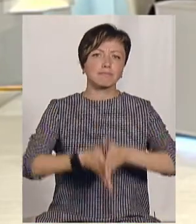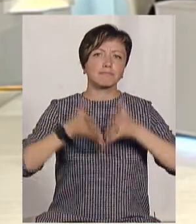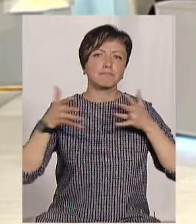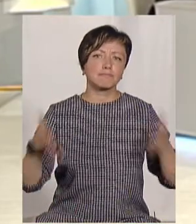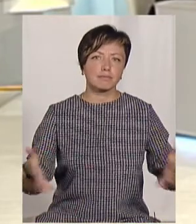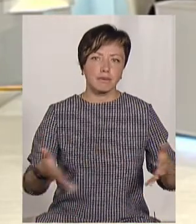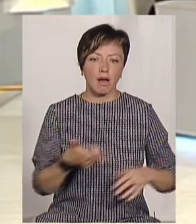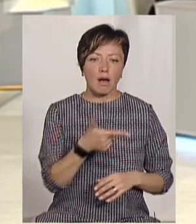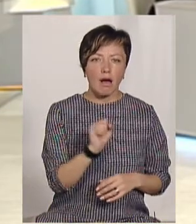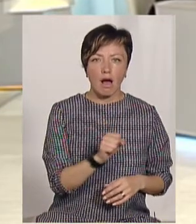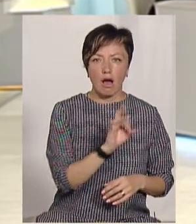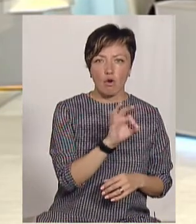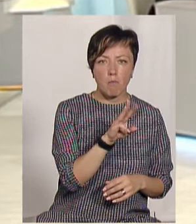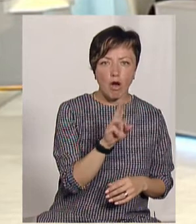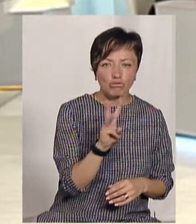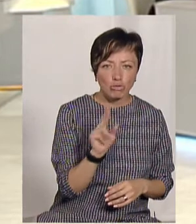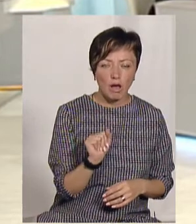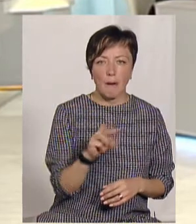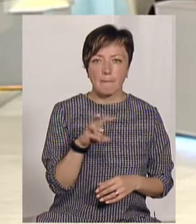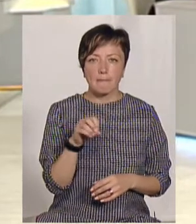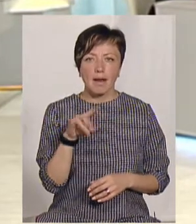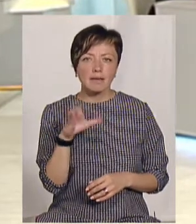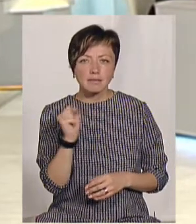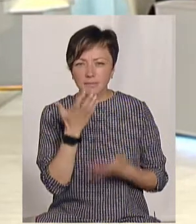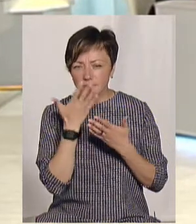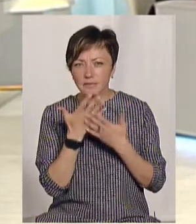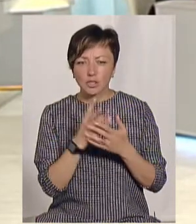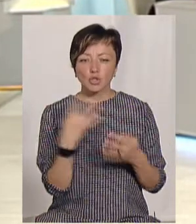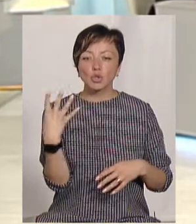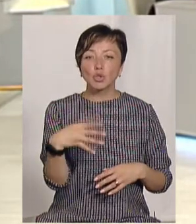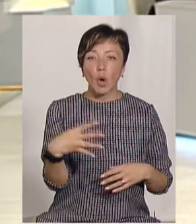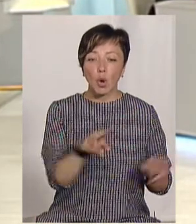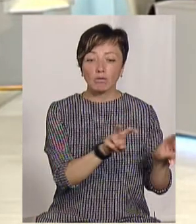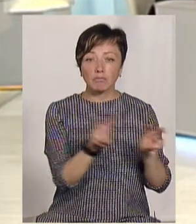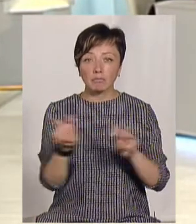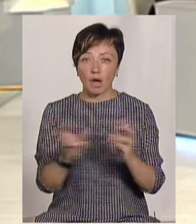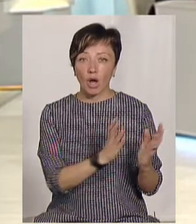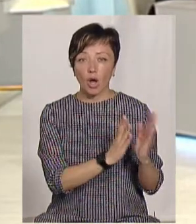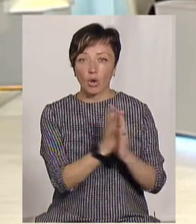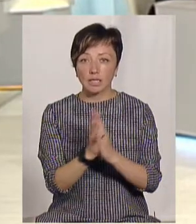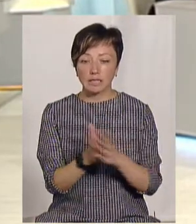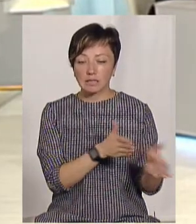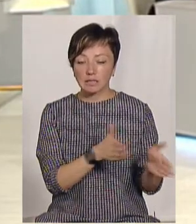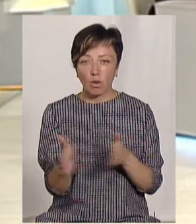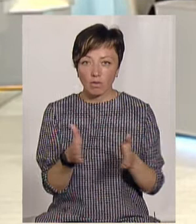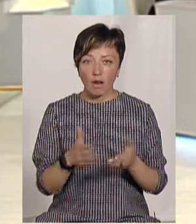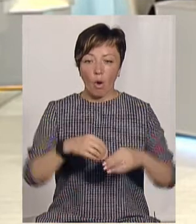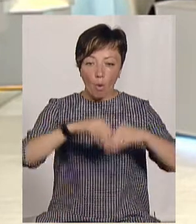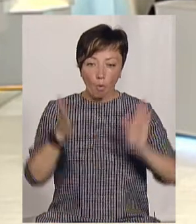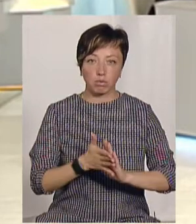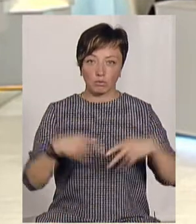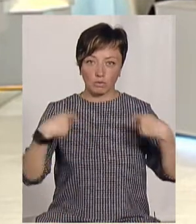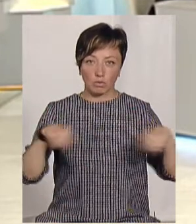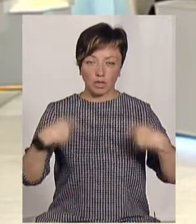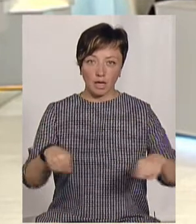ромашки, меліси. 40 видів рослин він заготовляє. Продає гуртом в фармацевтичній компанії,